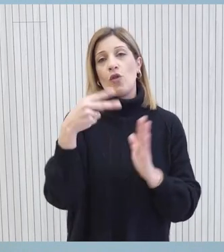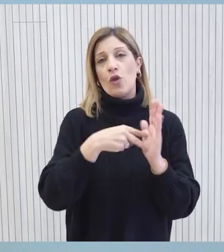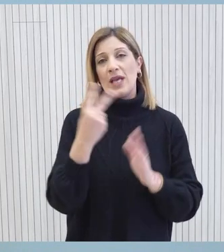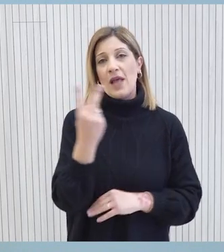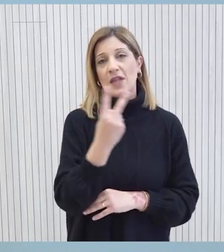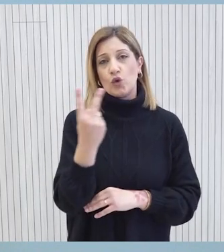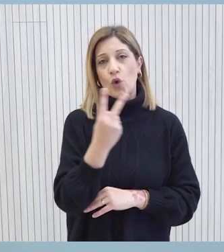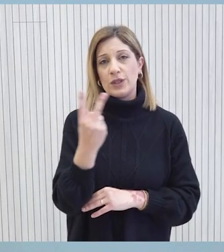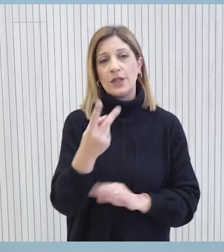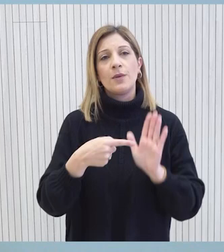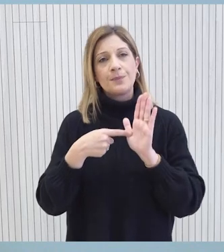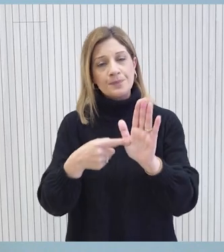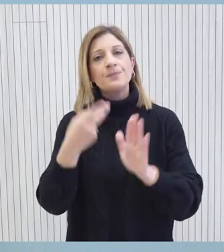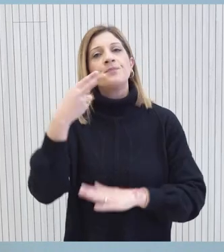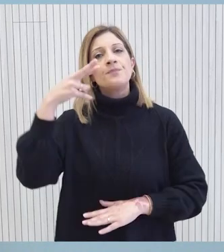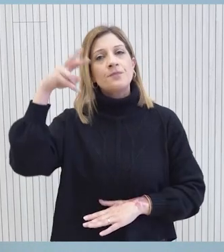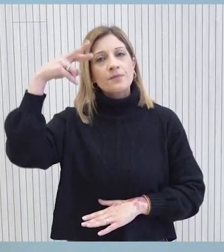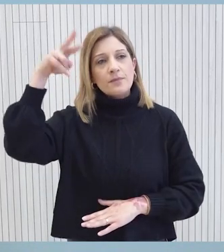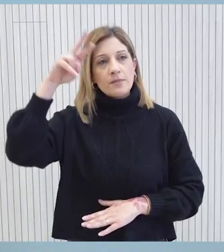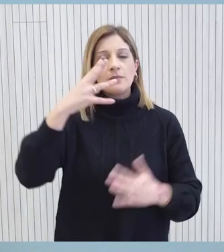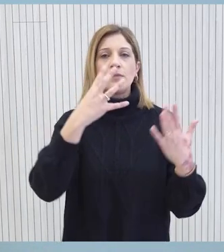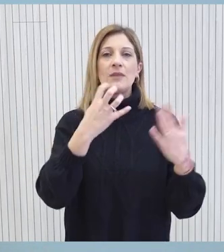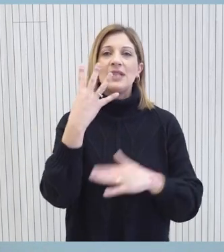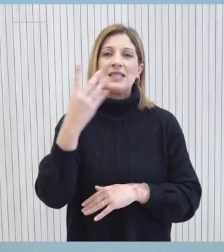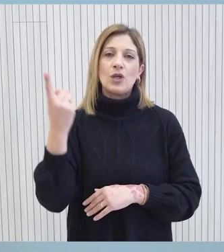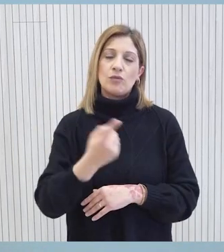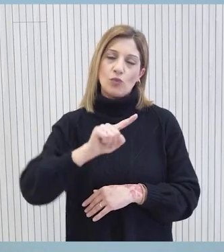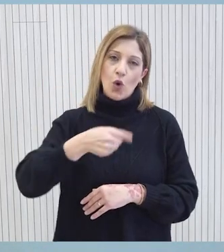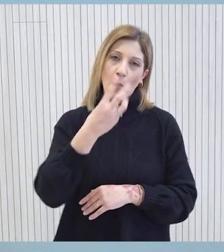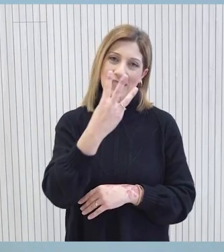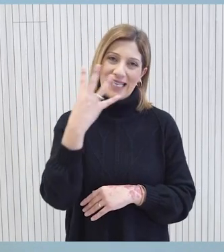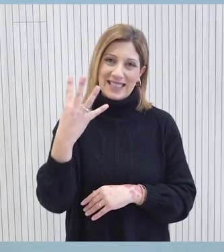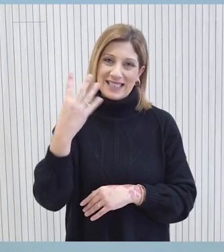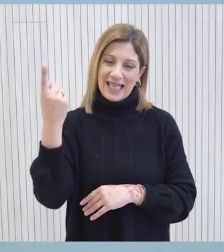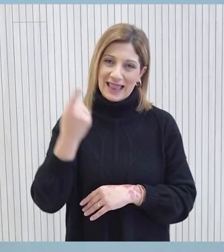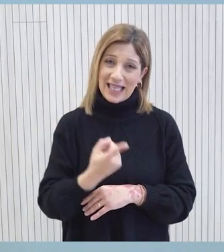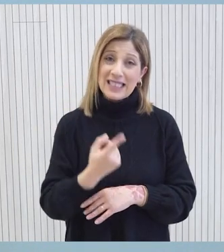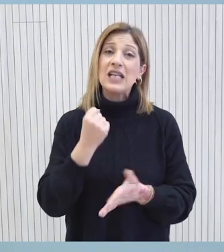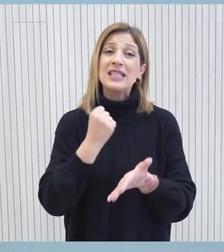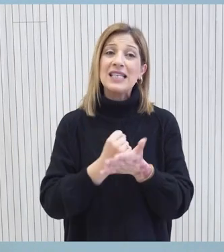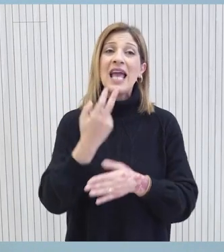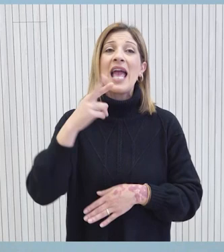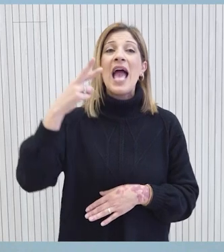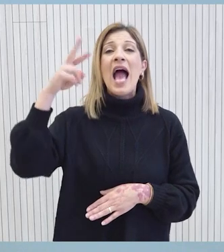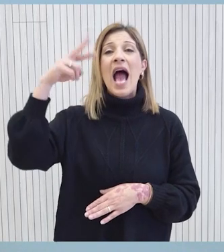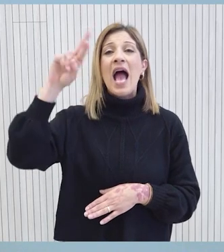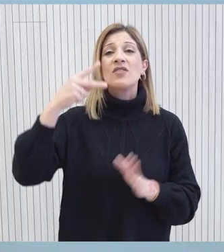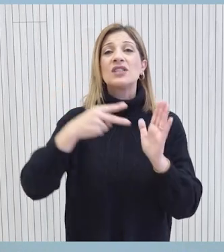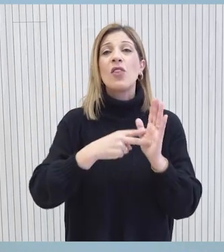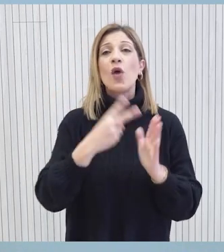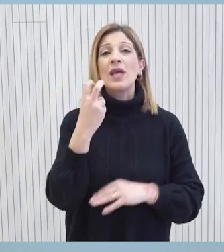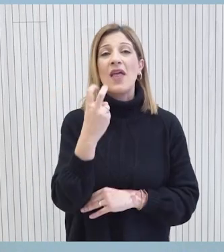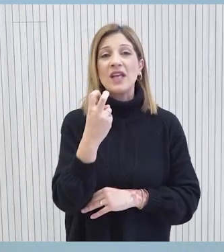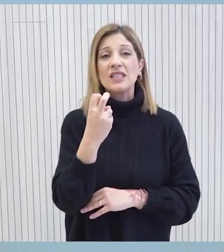παρουσιάζοντας αύξηση δηλαδή της τάξης των 94,34% ενώ η αύξηση σε σχέση με το 2020